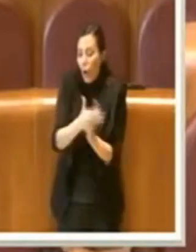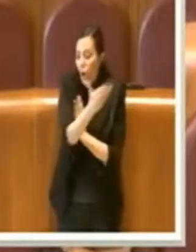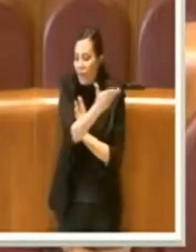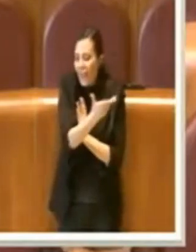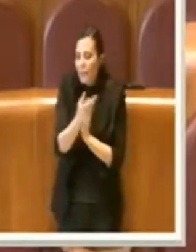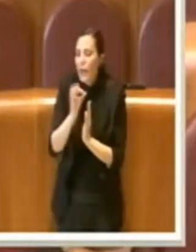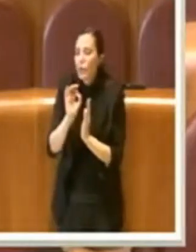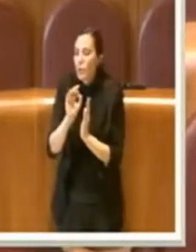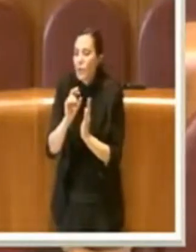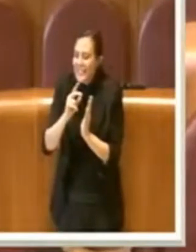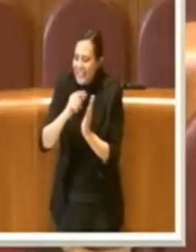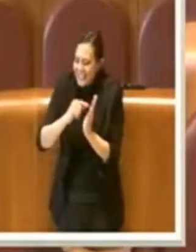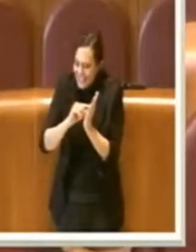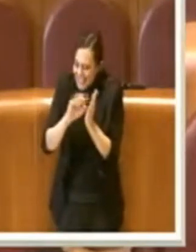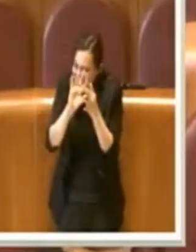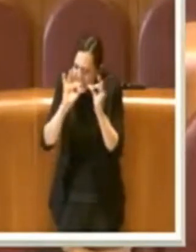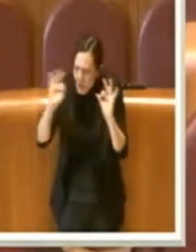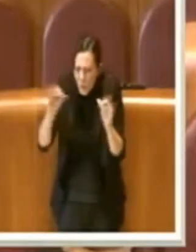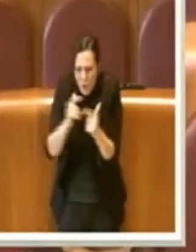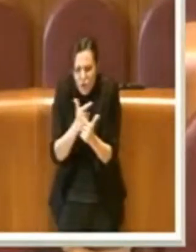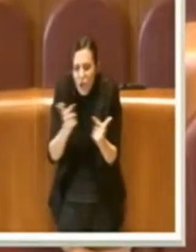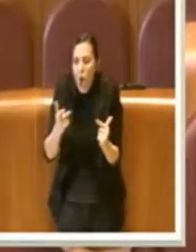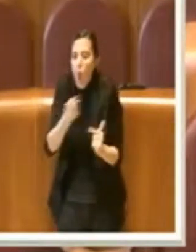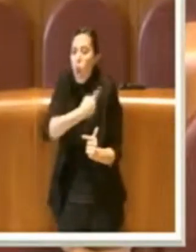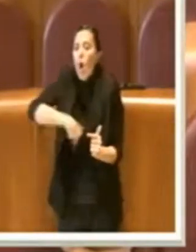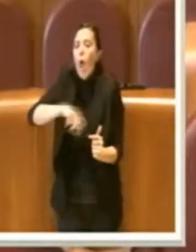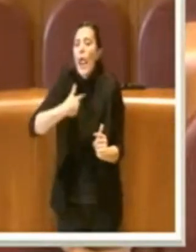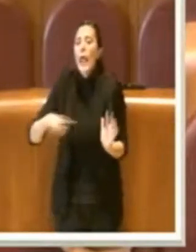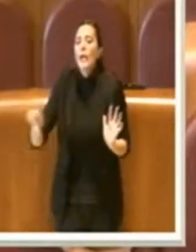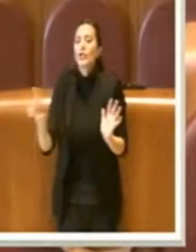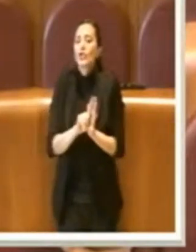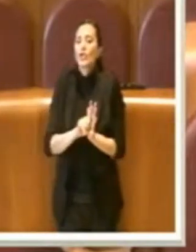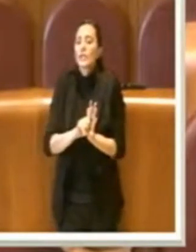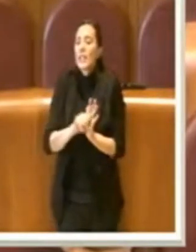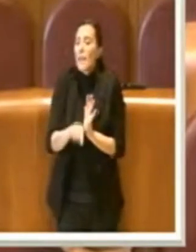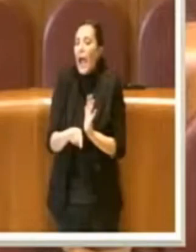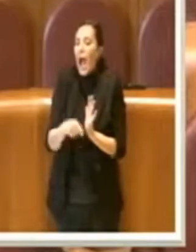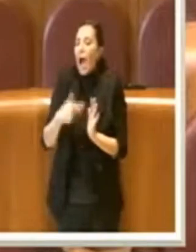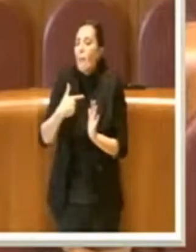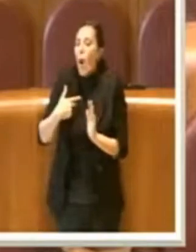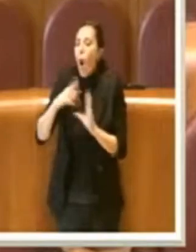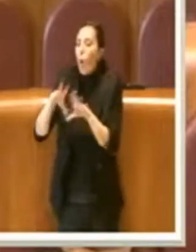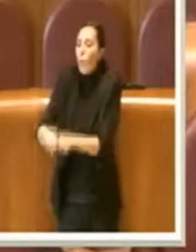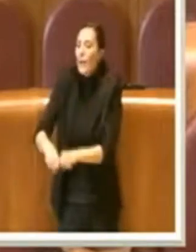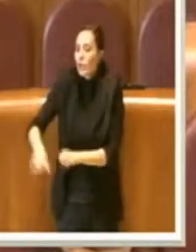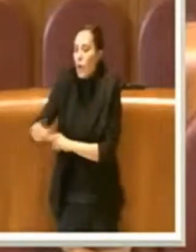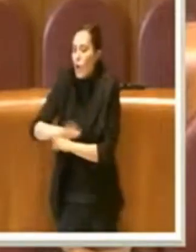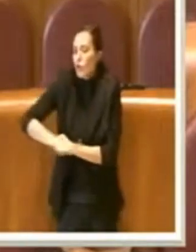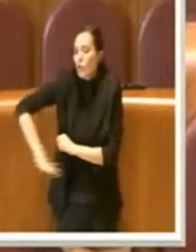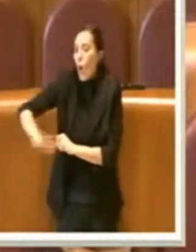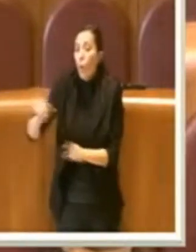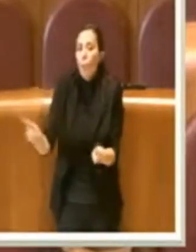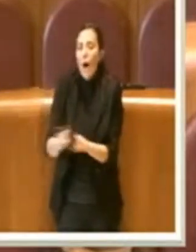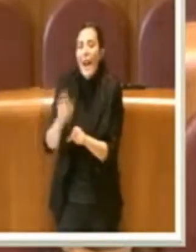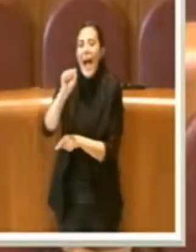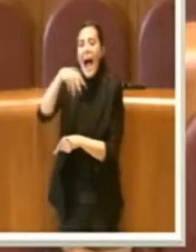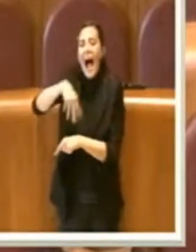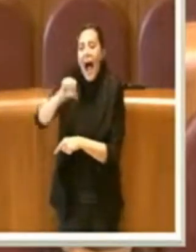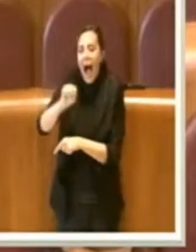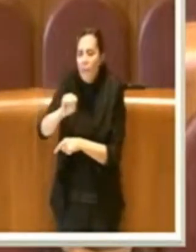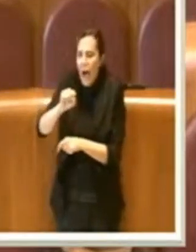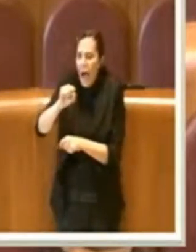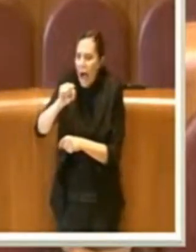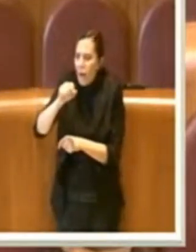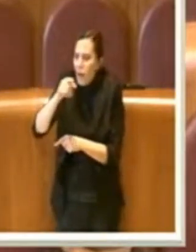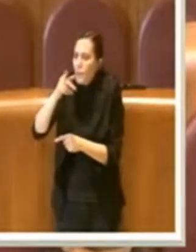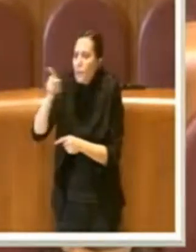da nessuna parte, che noi legittimiamo l'occupazione del suolo pubblico con i cassonetti, come sta facendo Amalo, sta facendo di testa sua,